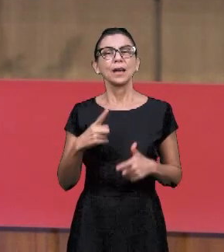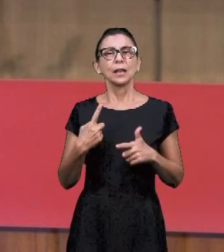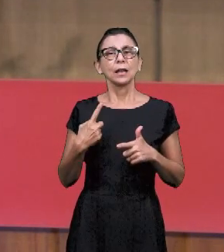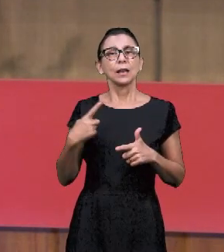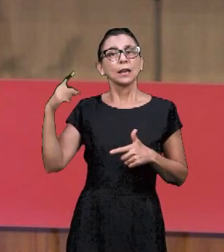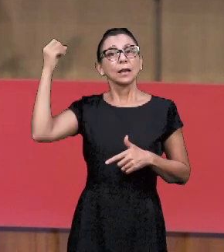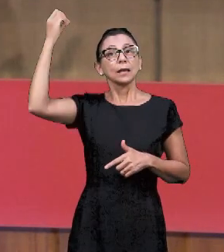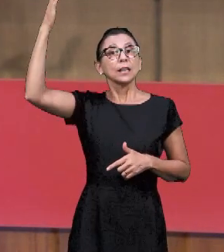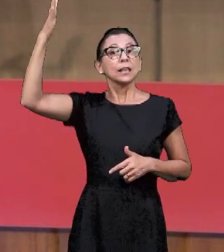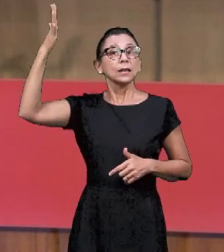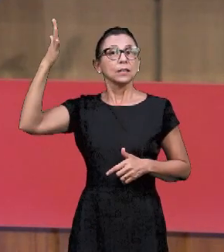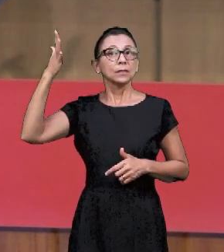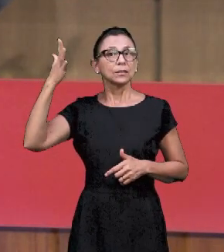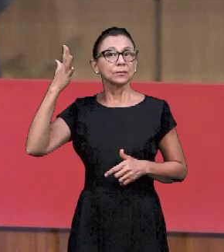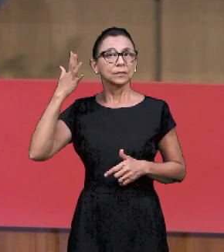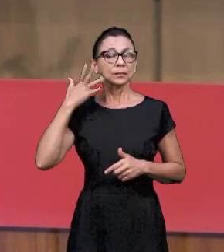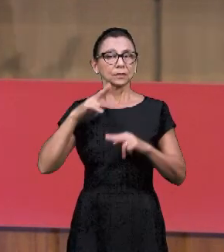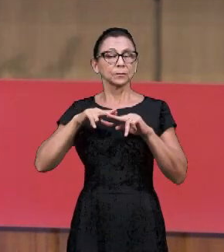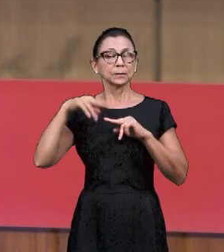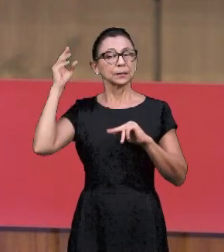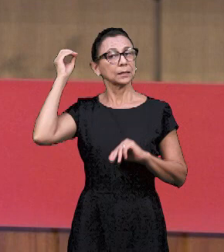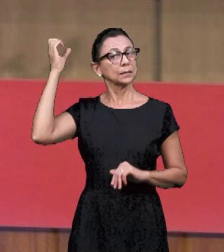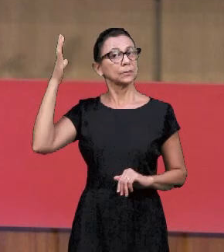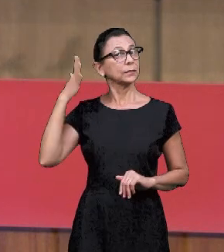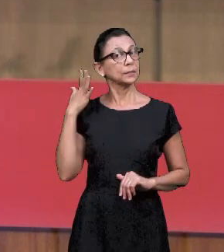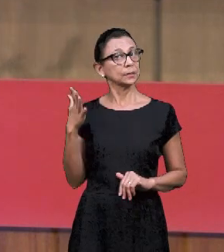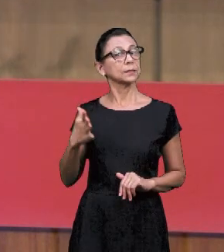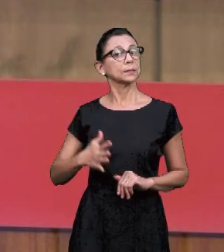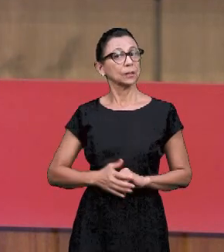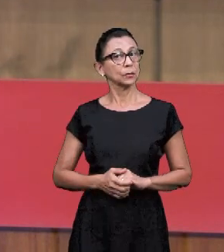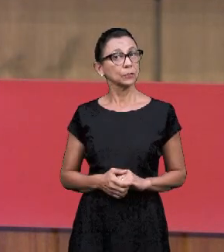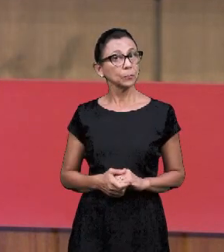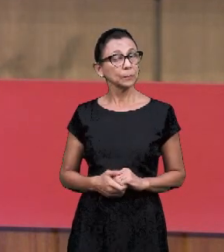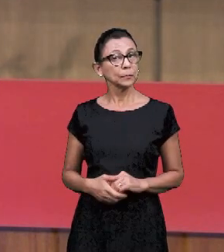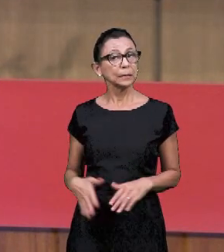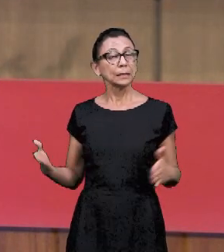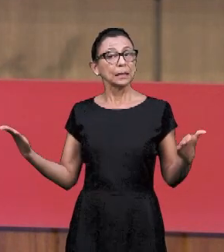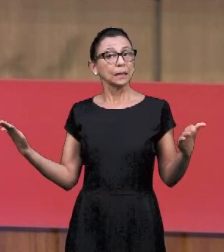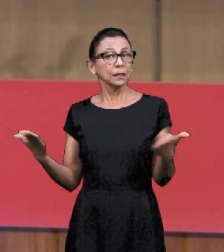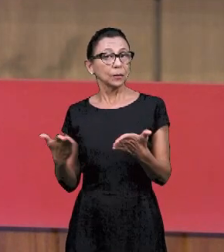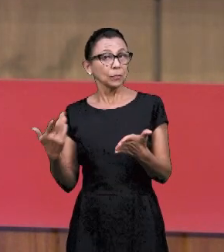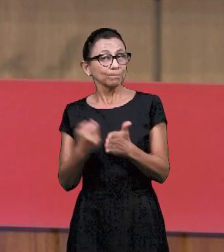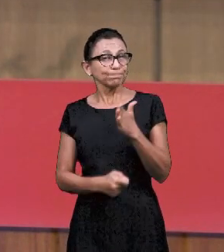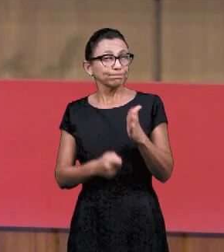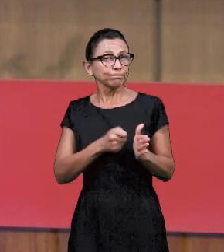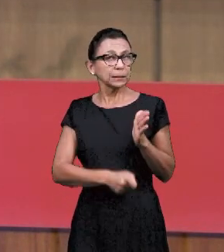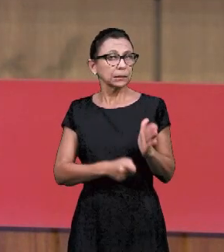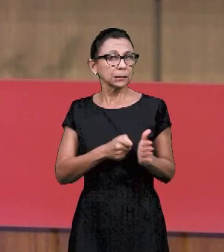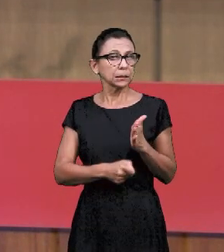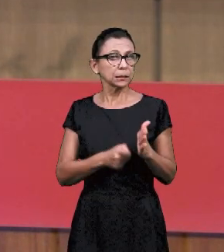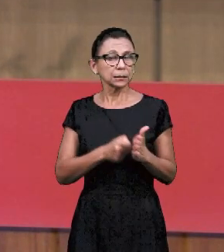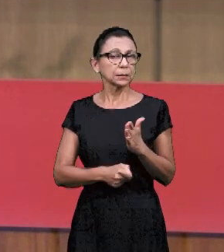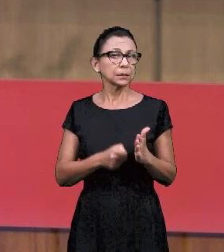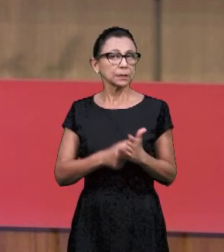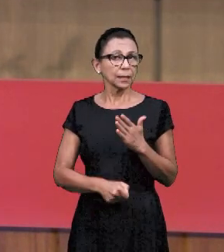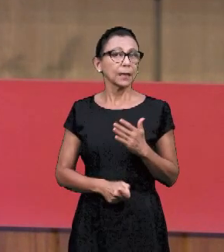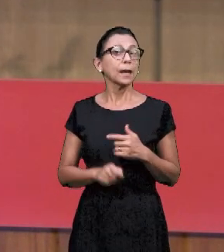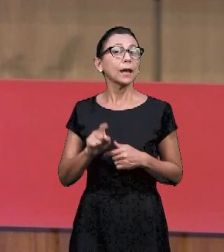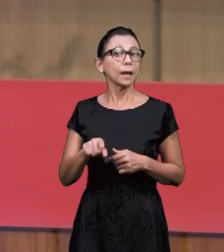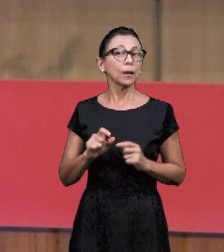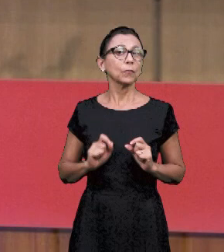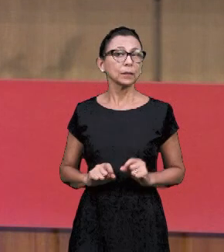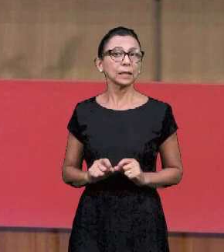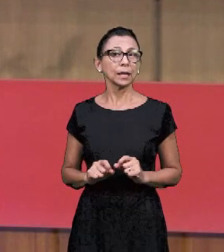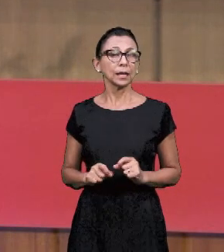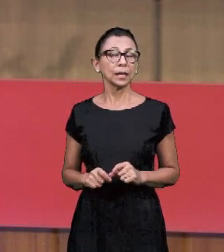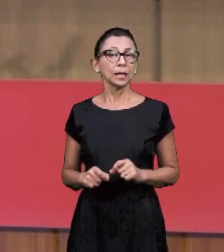это отсутствие Духа Святого, отсутствие откровения. Здесь у вас разум пользуется. И вся борьба в